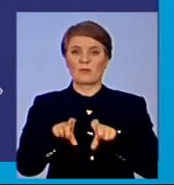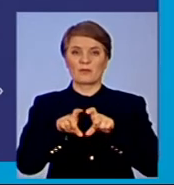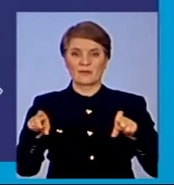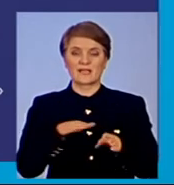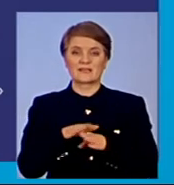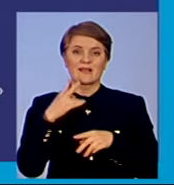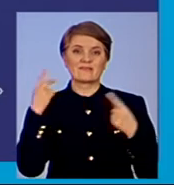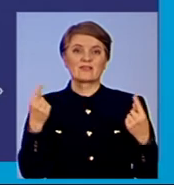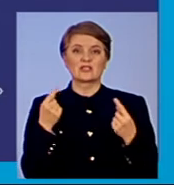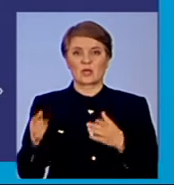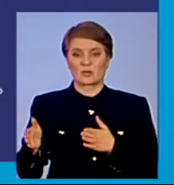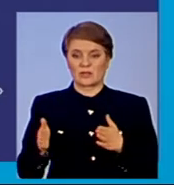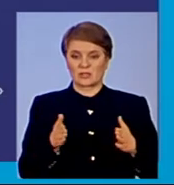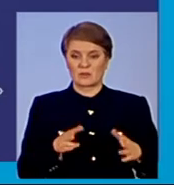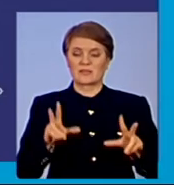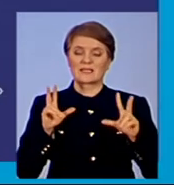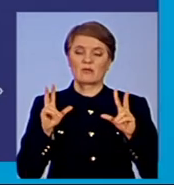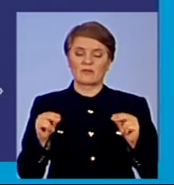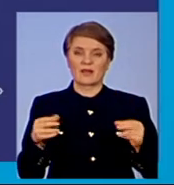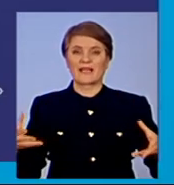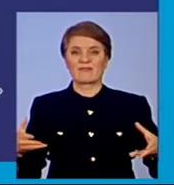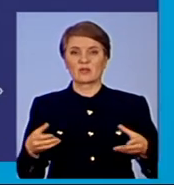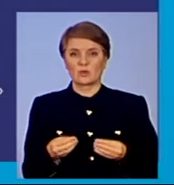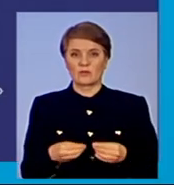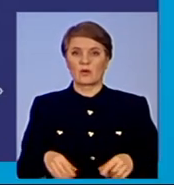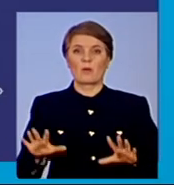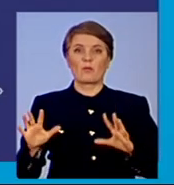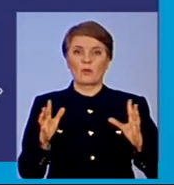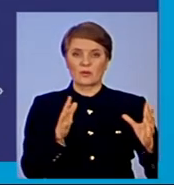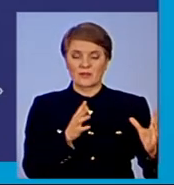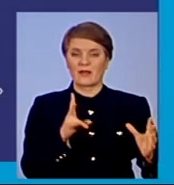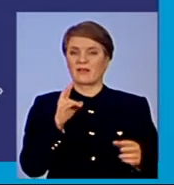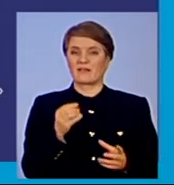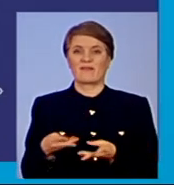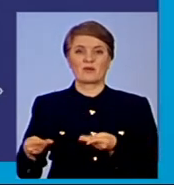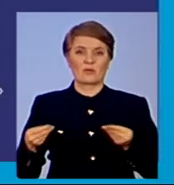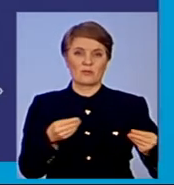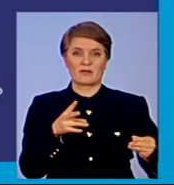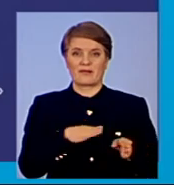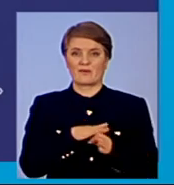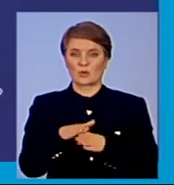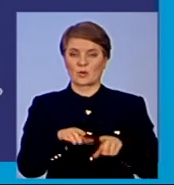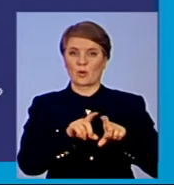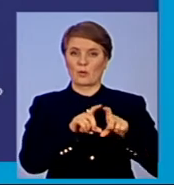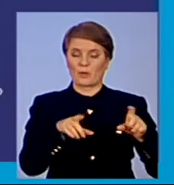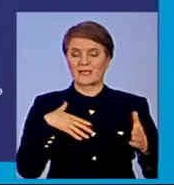звичайному режимі. І також запевняємо інвесторів, що подія жодним чином не вплине на виконання компанії своїх зобов'язань.